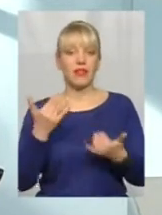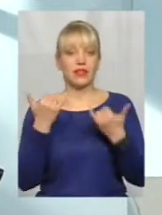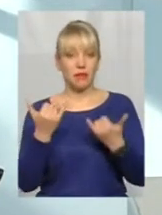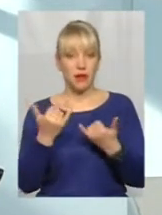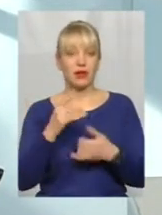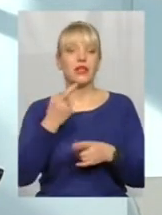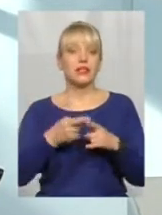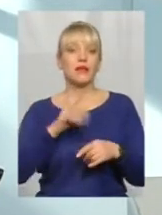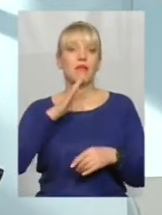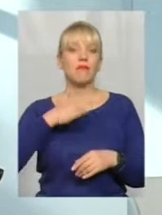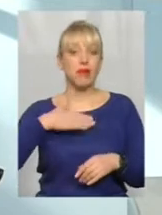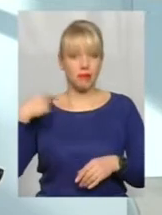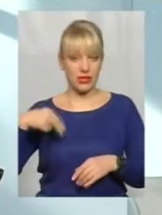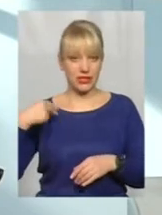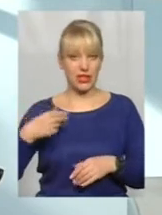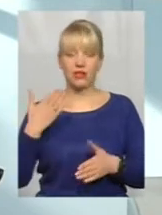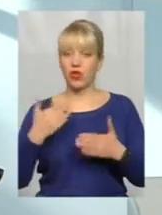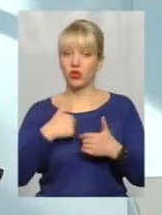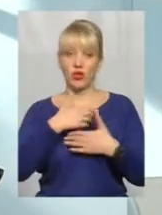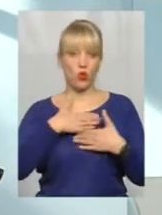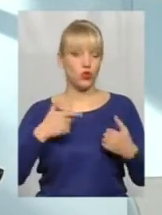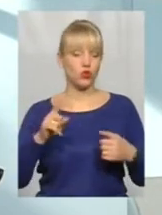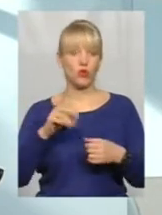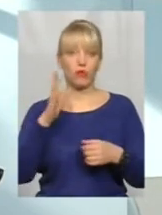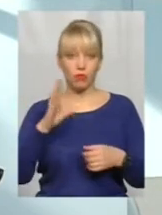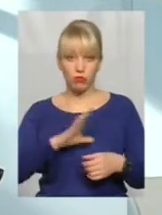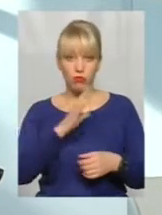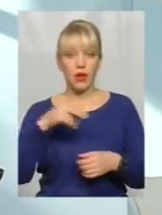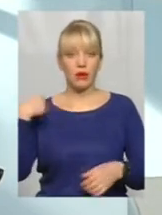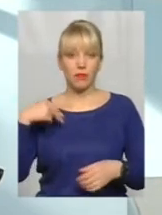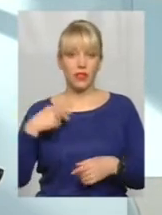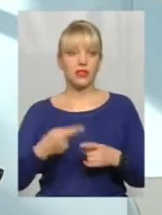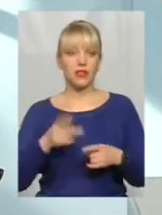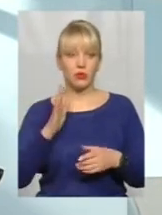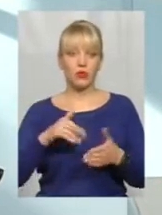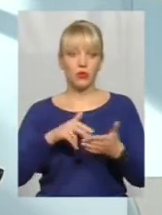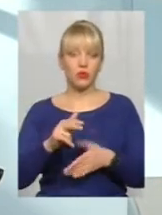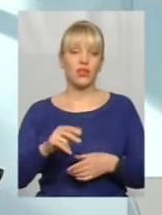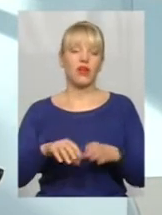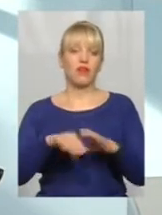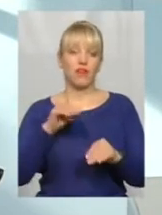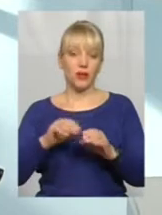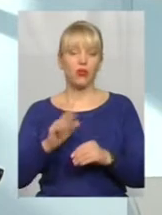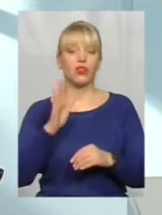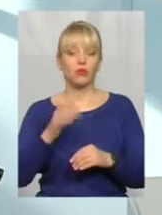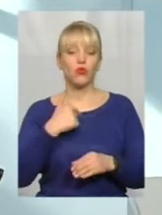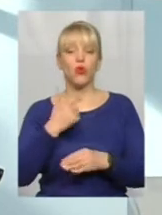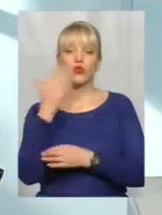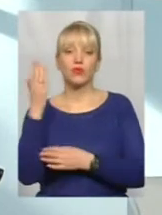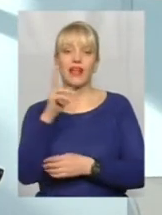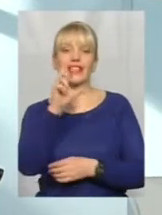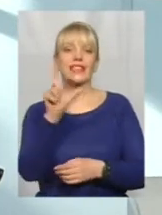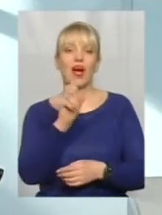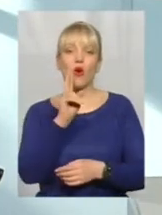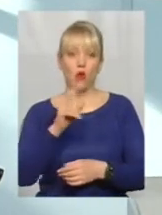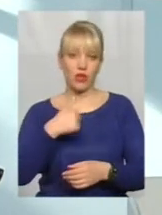І якщо я не хочу, він був президентом, прийдуть нові вибори, я буду голосувати за то, за якою я хочу. Але ж не можна так. Сьогодні